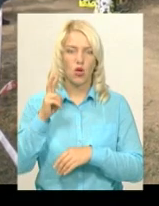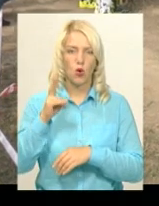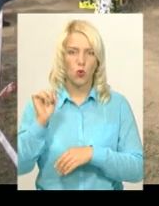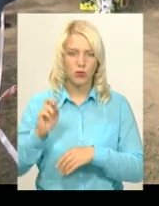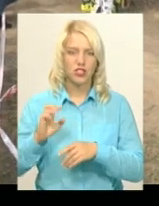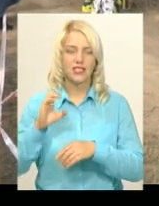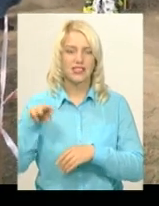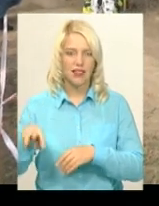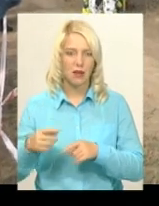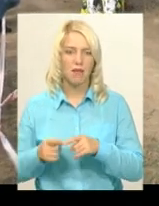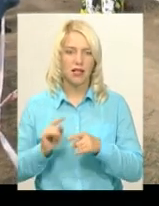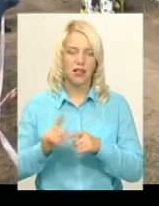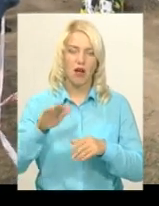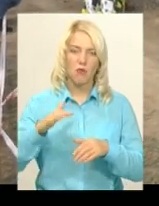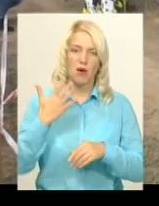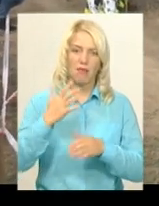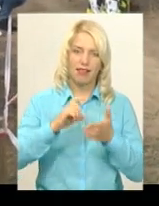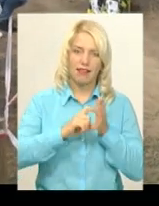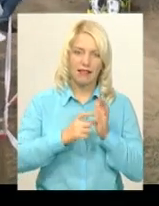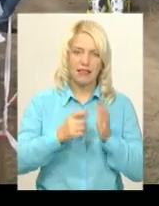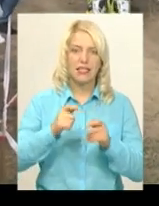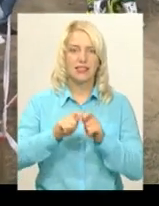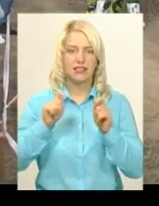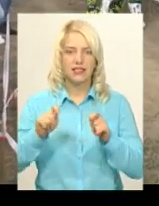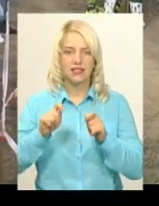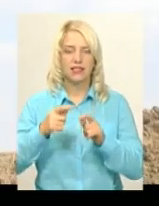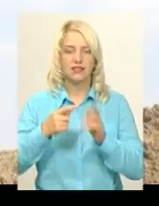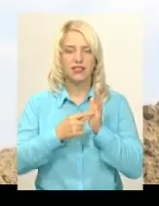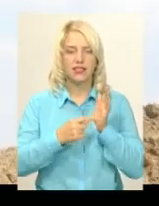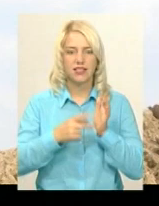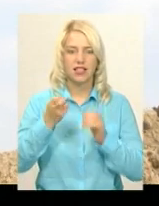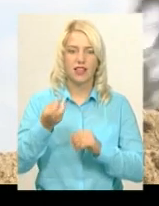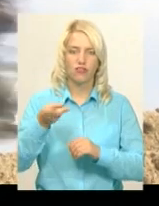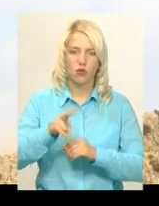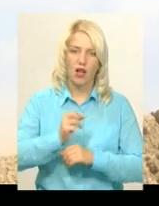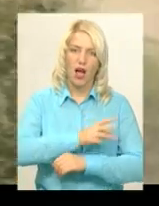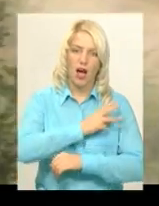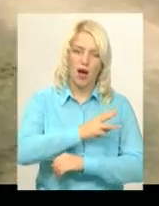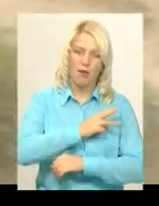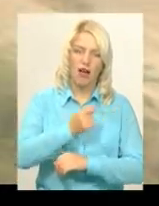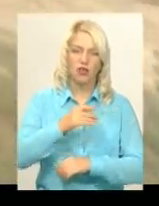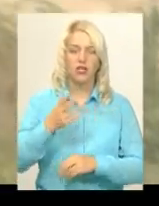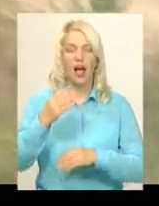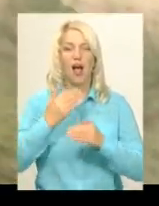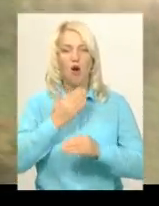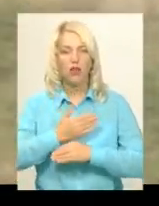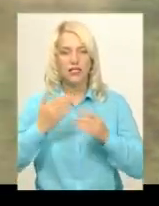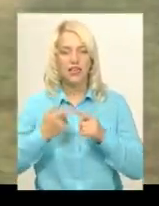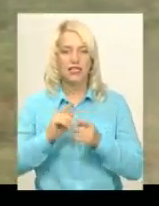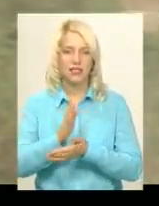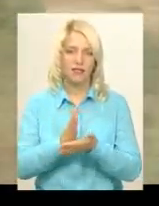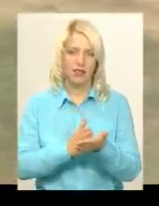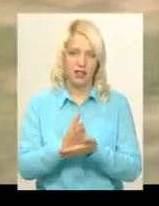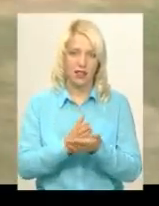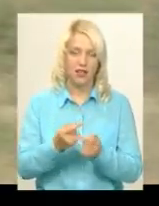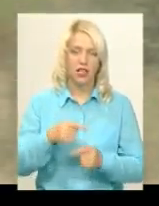'ятий клас – аматори, ділиться на два – хобі для новачків та майстер для більш досвідчених мотоциклістів. Останні класи – ветерани, залік у двох вікових групах –